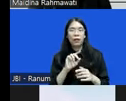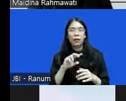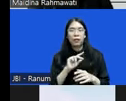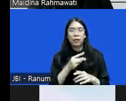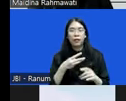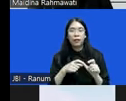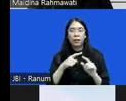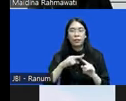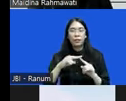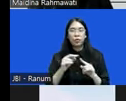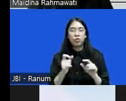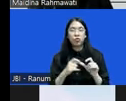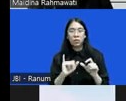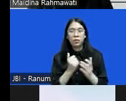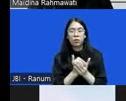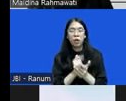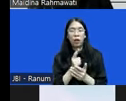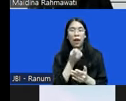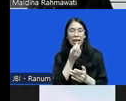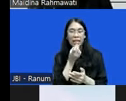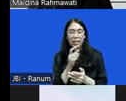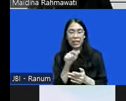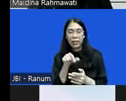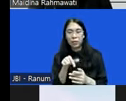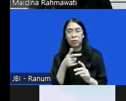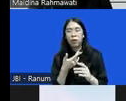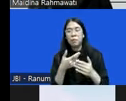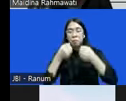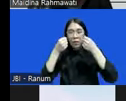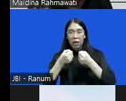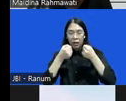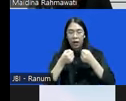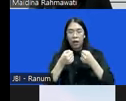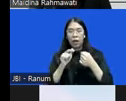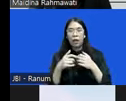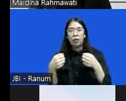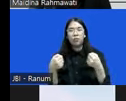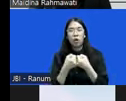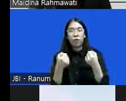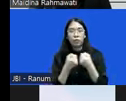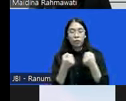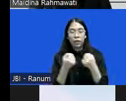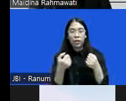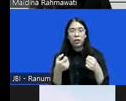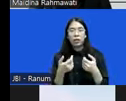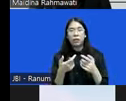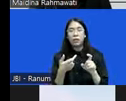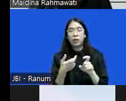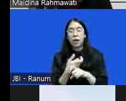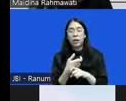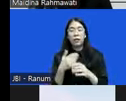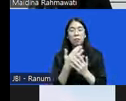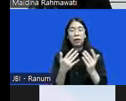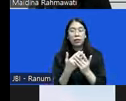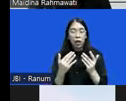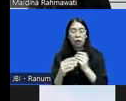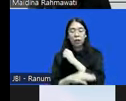ada kritik dalam sistem pembantian pidana yang mencuri konflik dari masyarakat ke negara